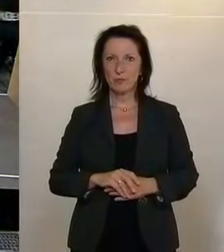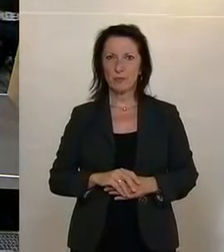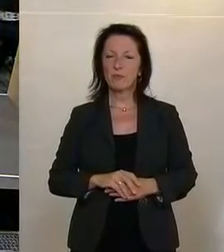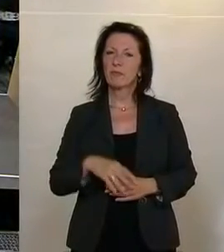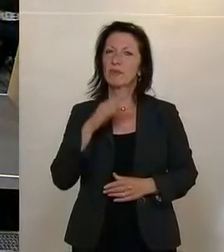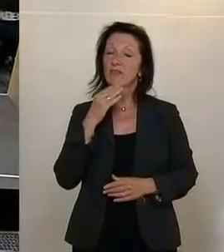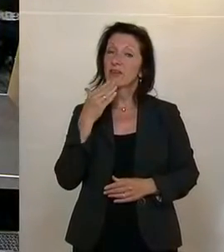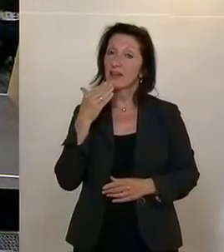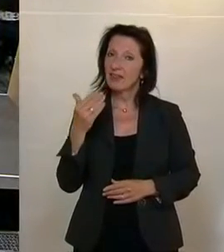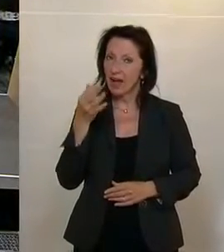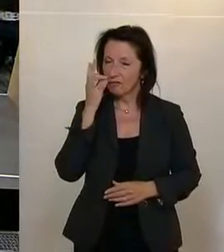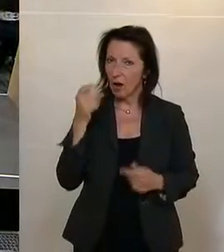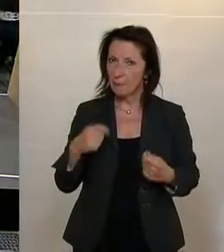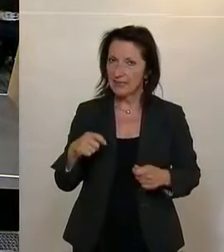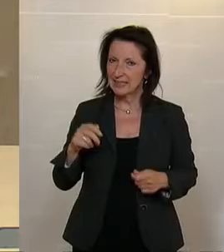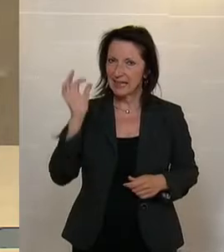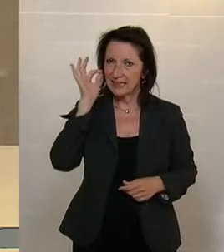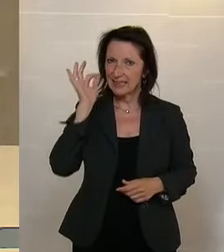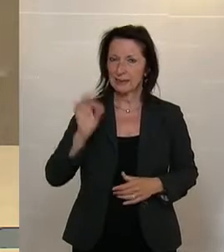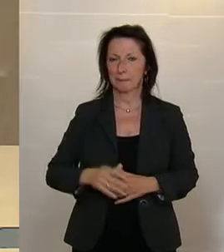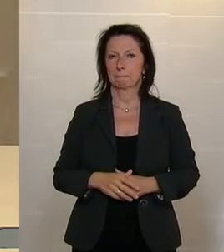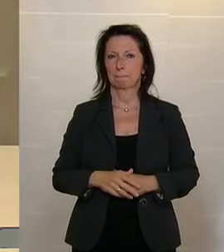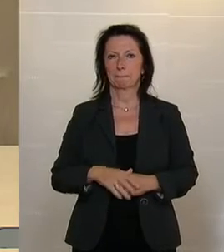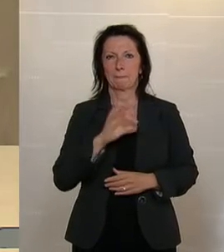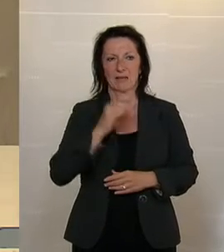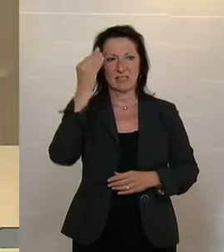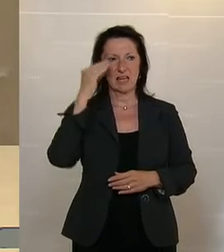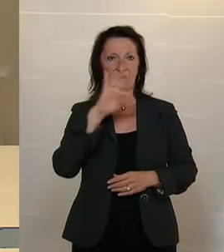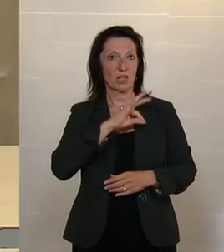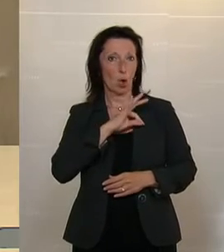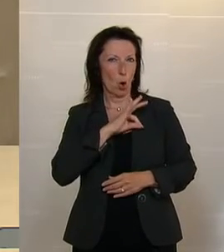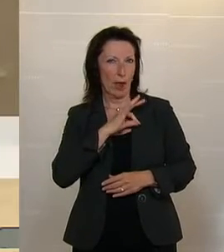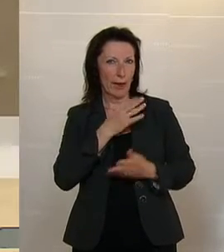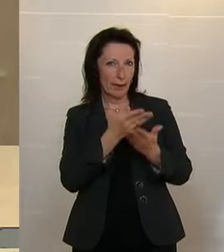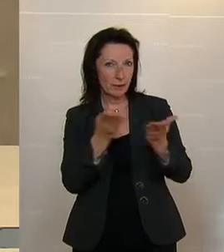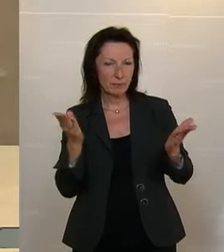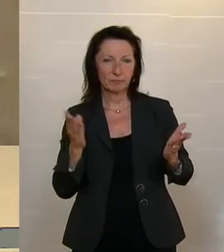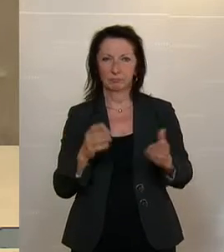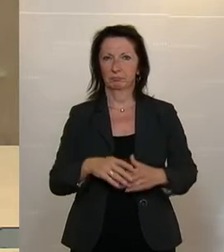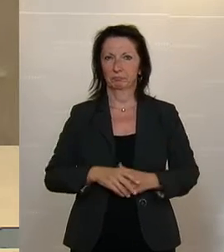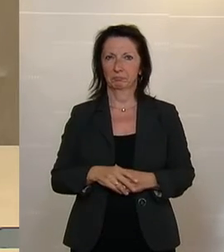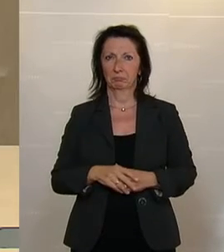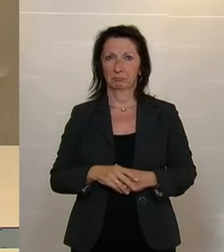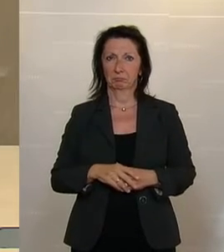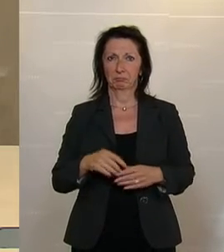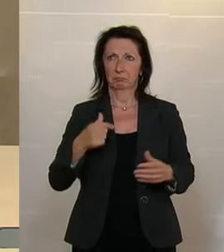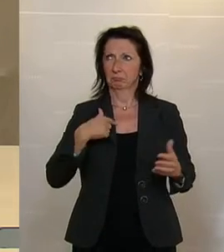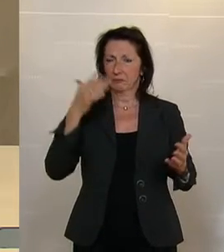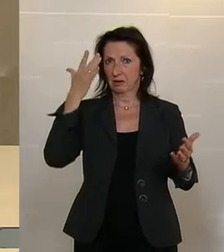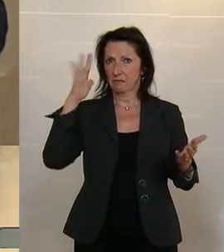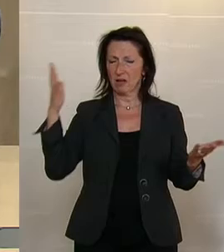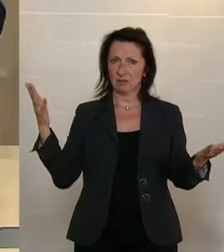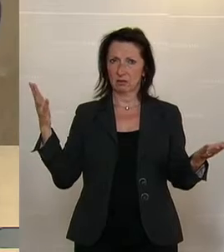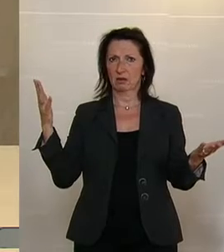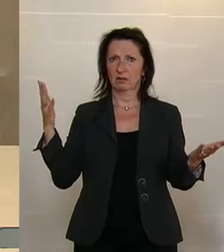Vielen Dank, Frau Präsidentin, werte Kolleginnen und Kollegen. Also ich weiß jetzt nicht mehr, wie oft wir